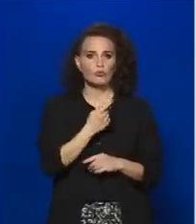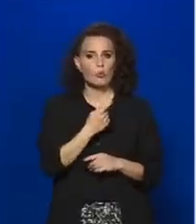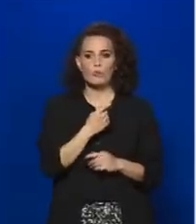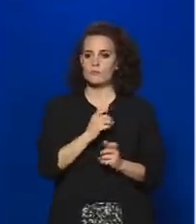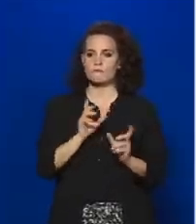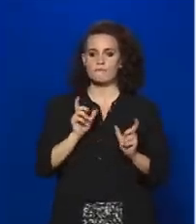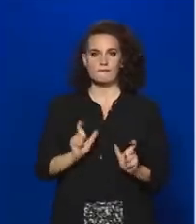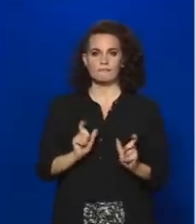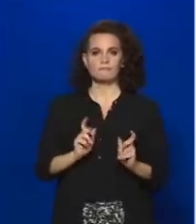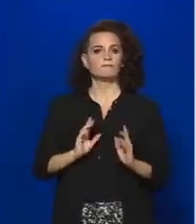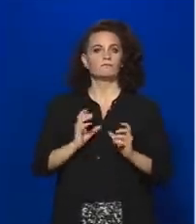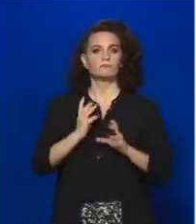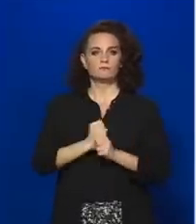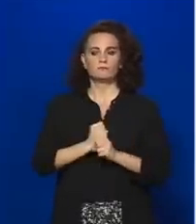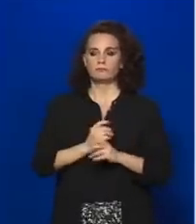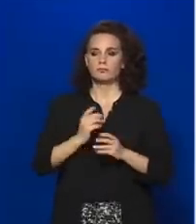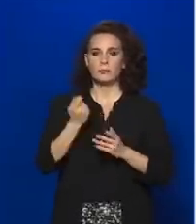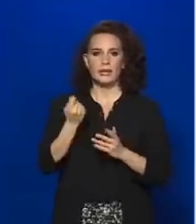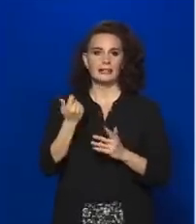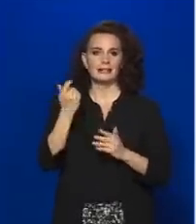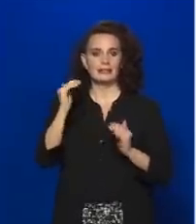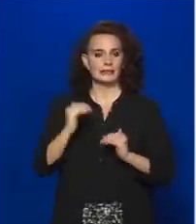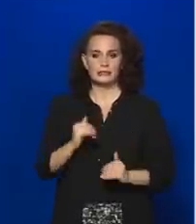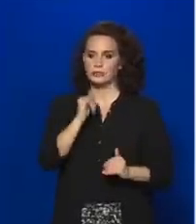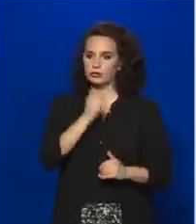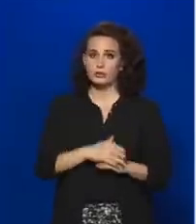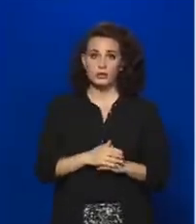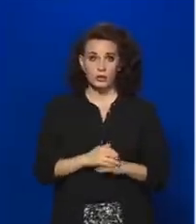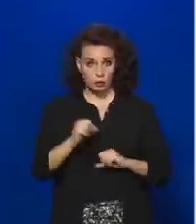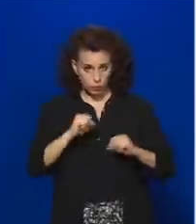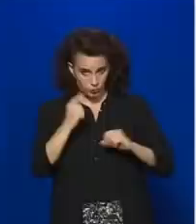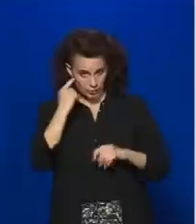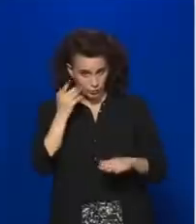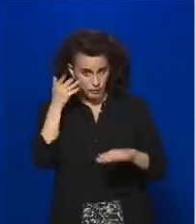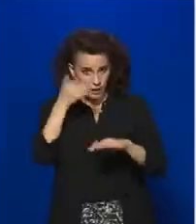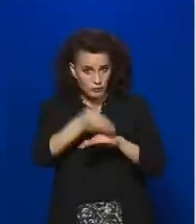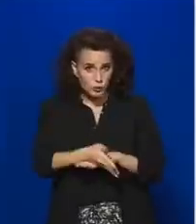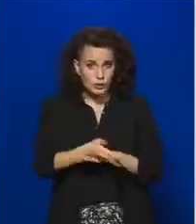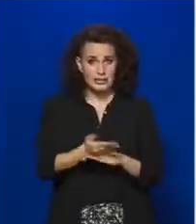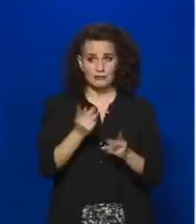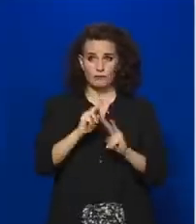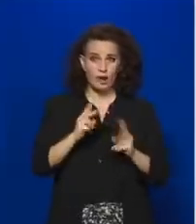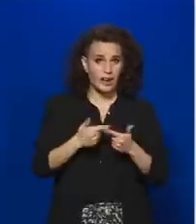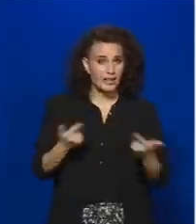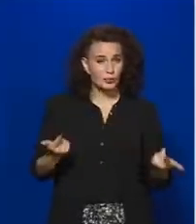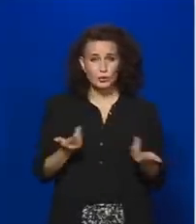bérleti díjakból. Várható-e, hogy a kormány beavatkozik ezen a területen, és van-e erre módja?